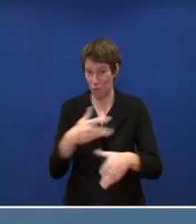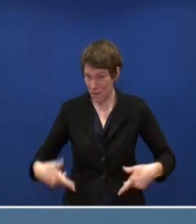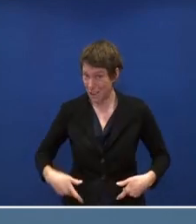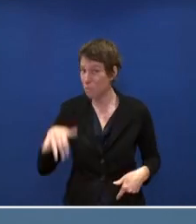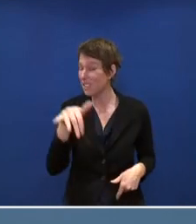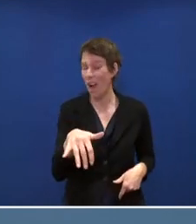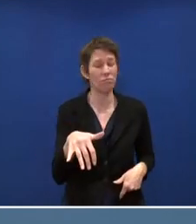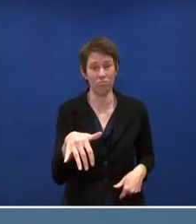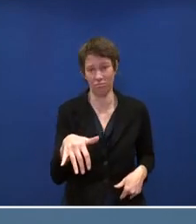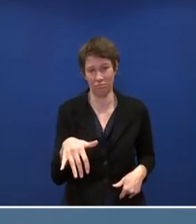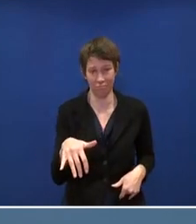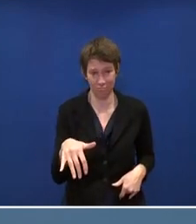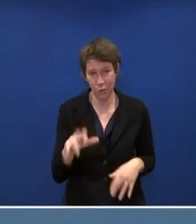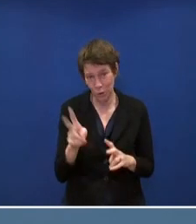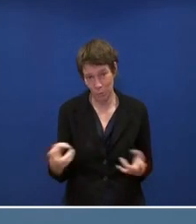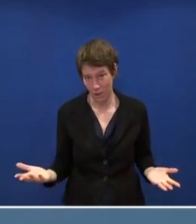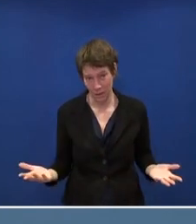sich auch gegen Grippe impfen lassen.